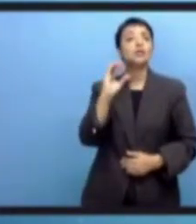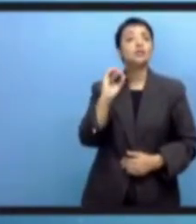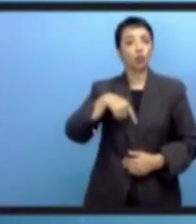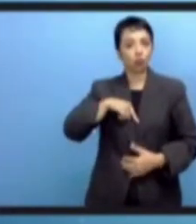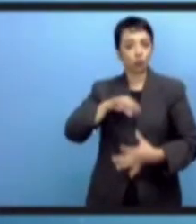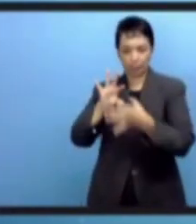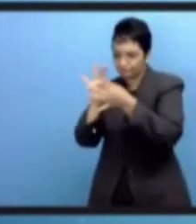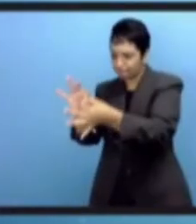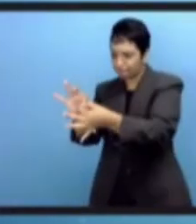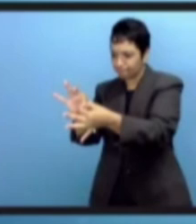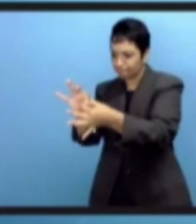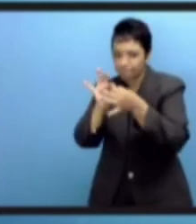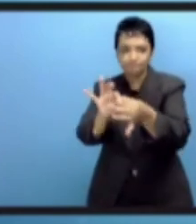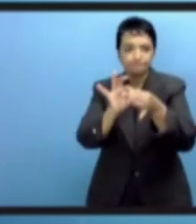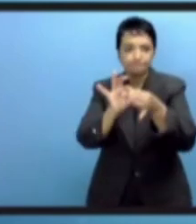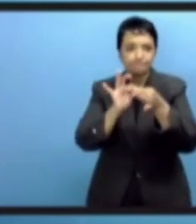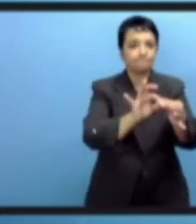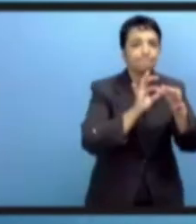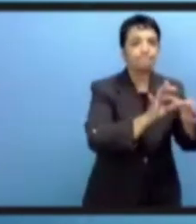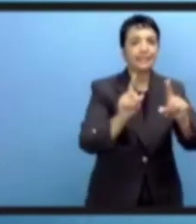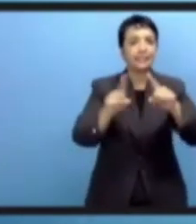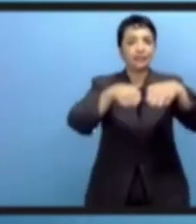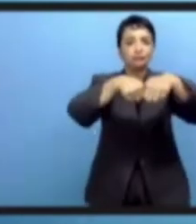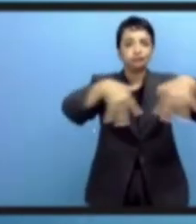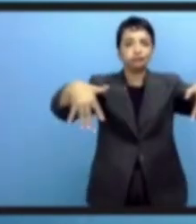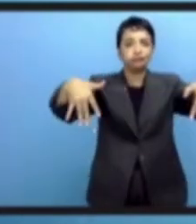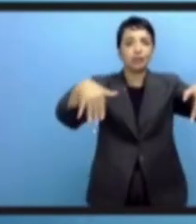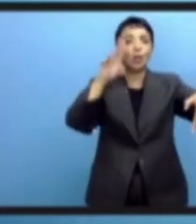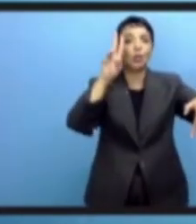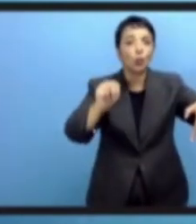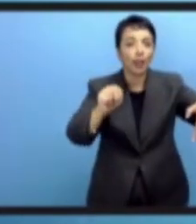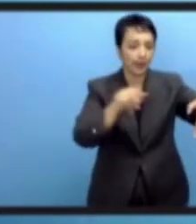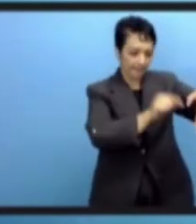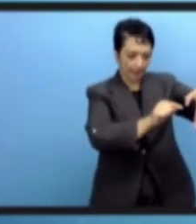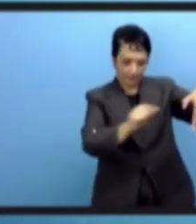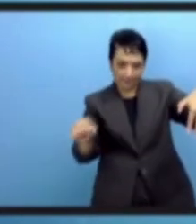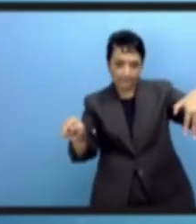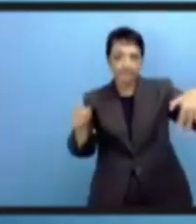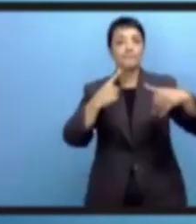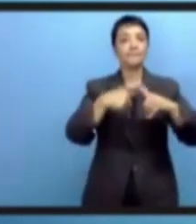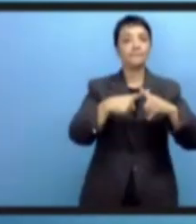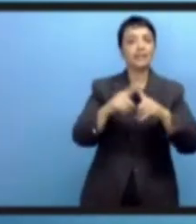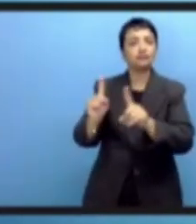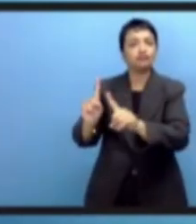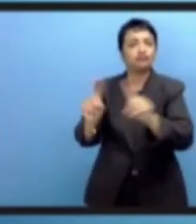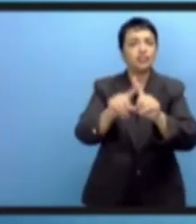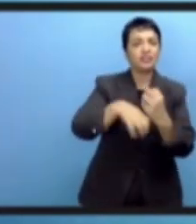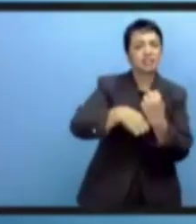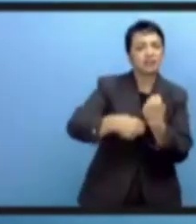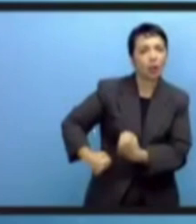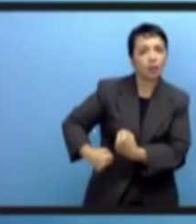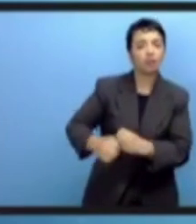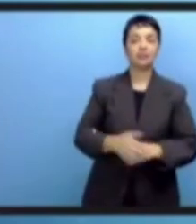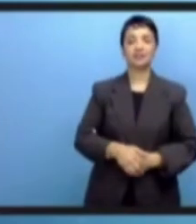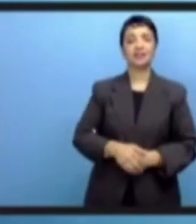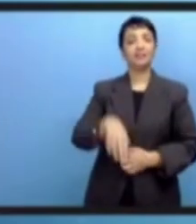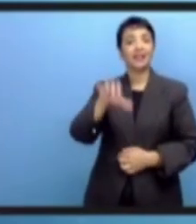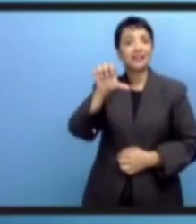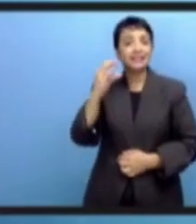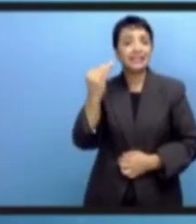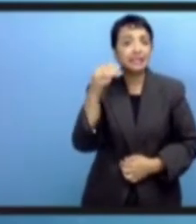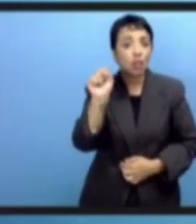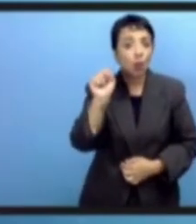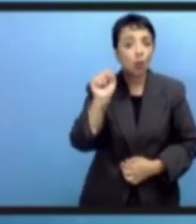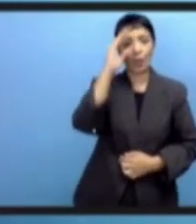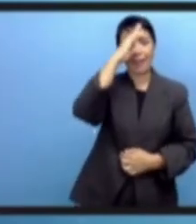была бы принята всеми заинтересованными сторонами. В заключение скажу, что ЮНЕСКО будет продолжать тесно сотрудничать с